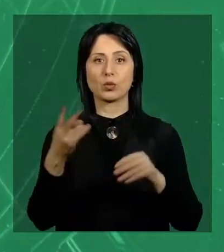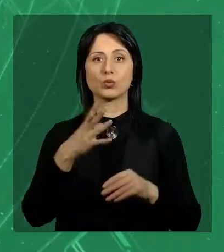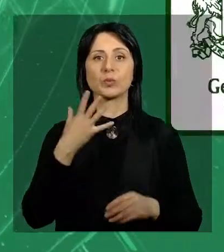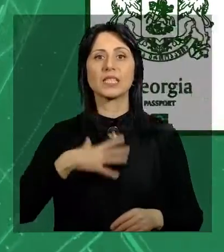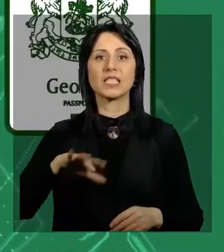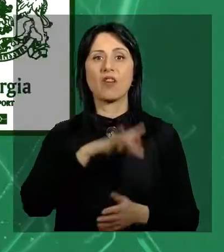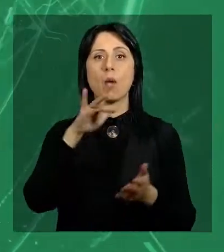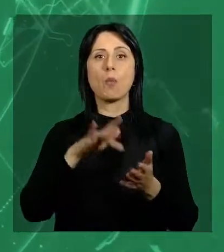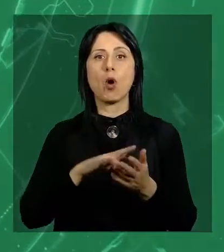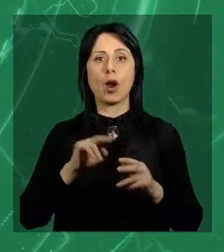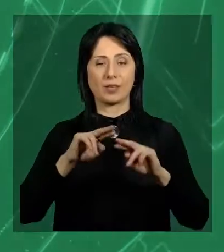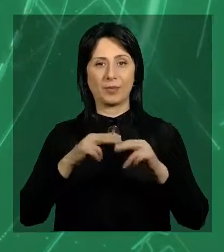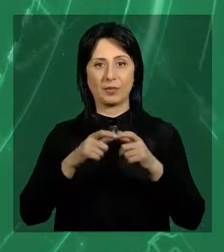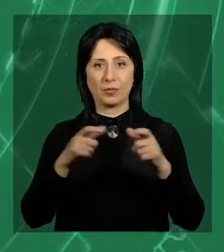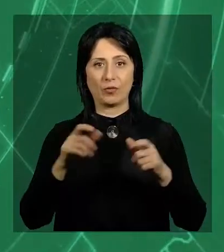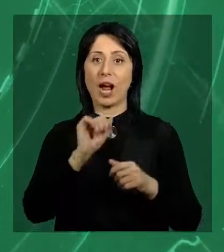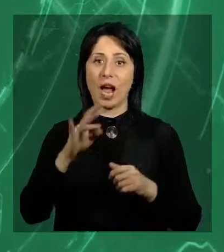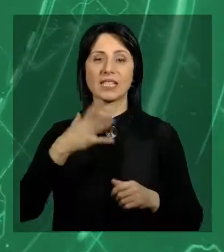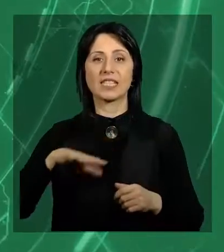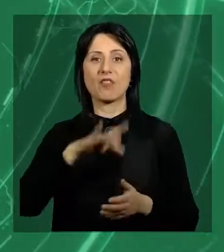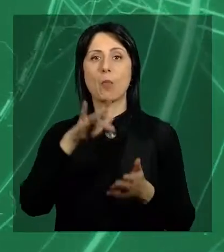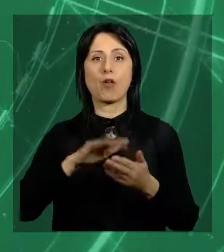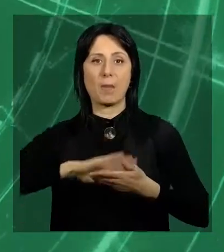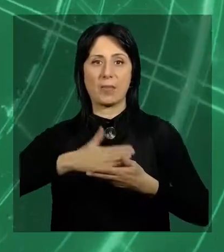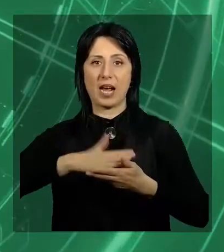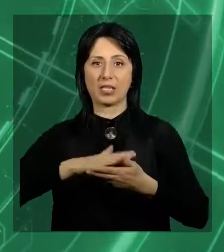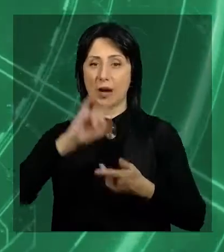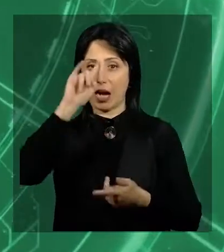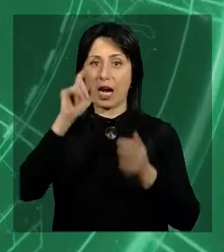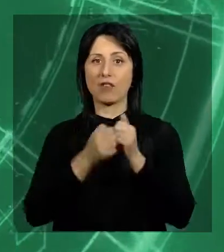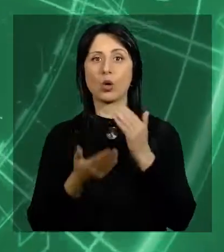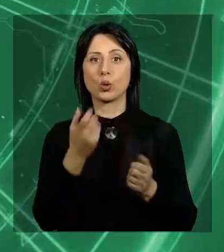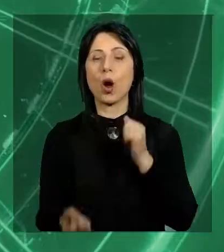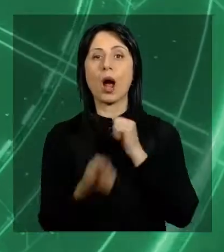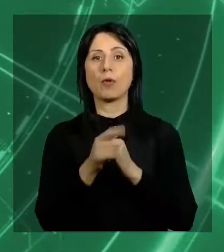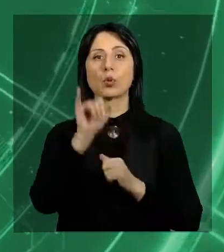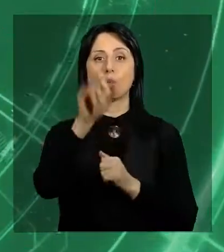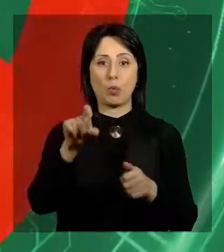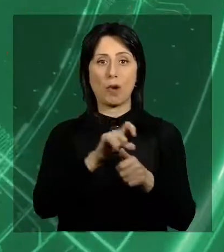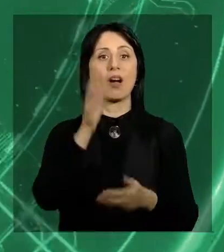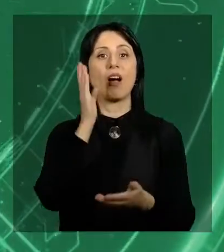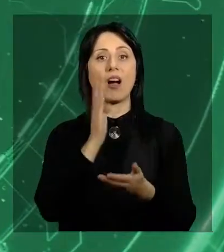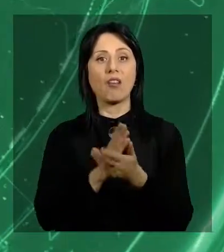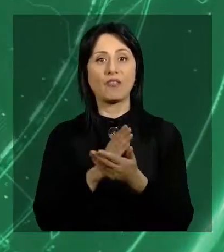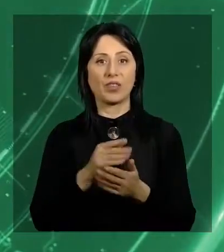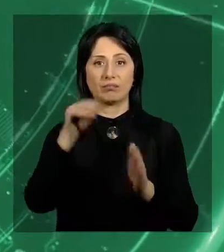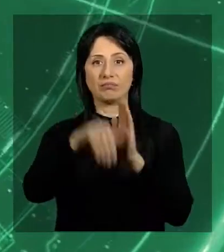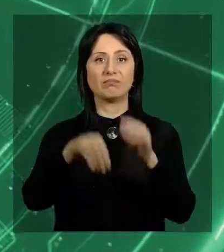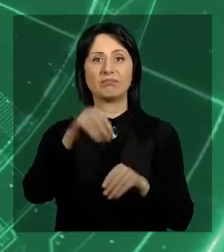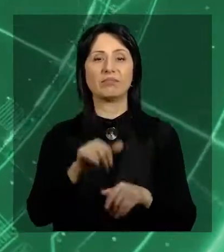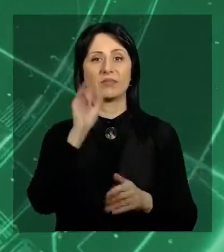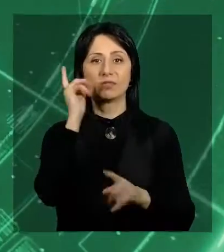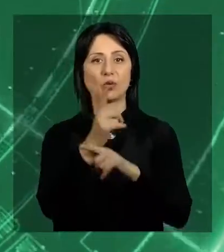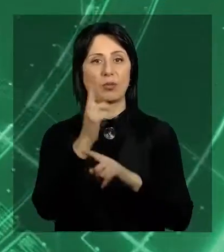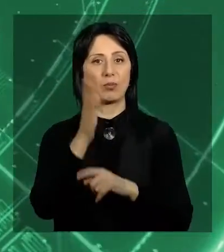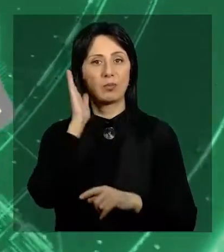vətəndaşının şəxsiyyət vəzikəsi və ya Gürcistan vətəndaşı pasportı olsun. Yadda saxlayın ki, marklanmanızın olduğu, aşkarlandığı halda sizə səs vermədə